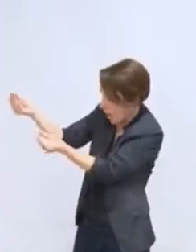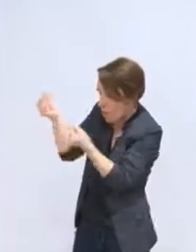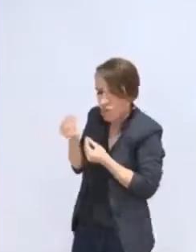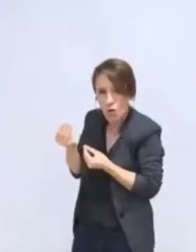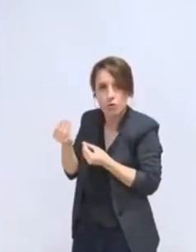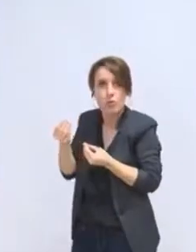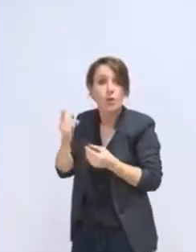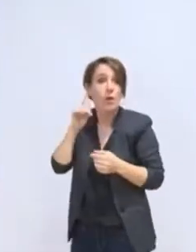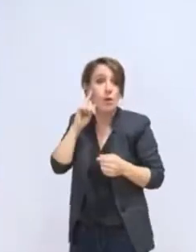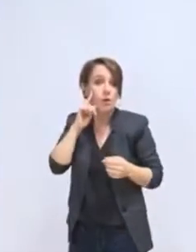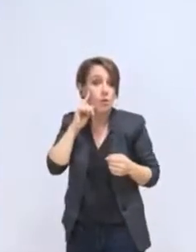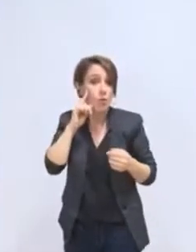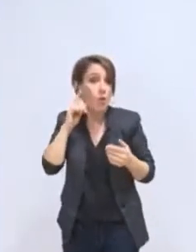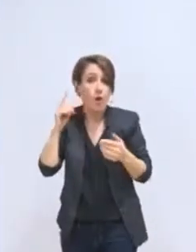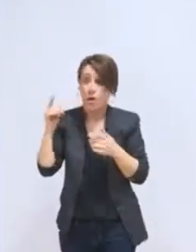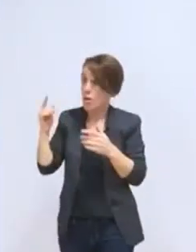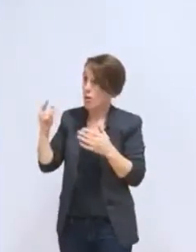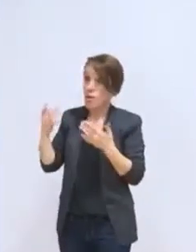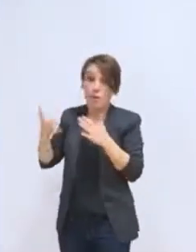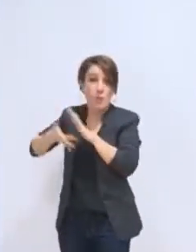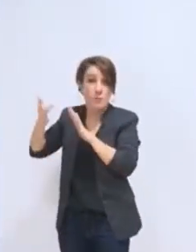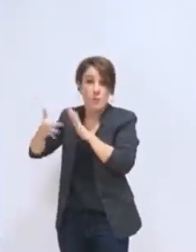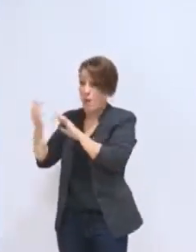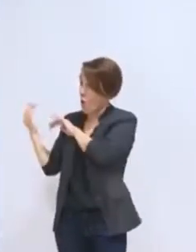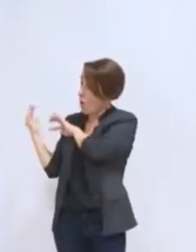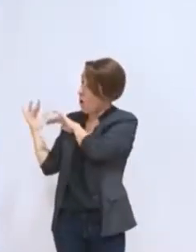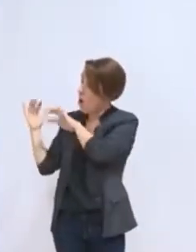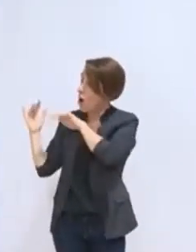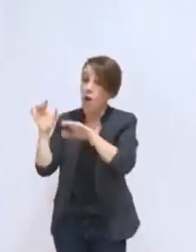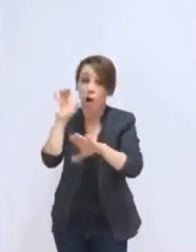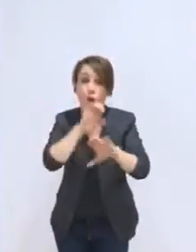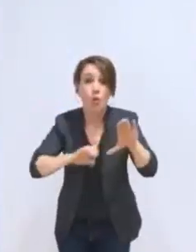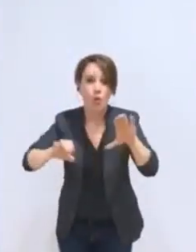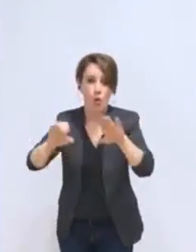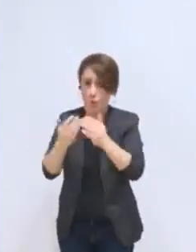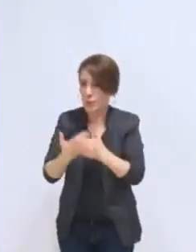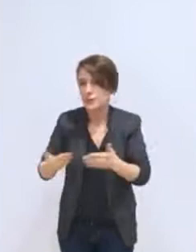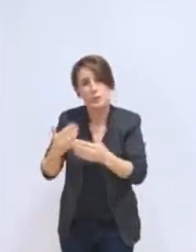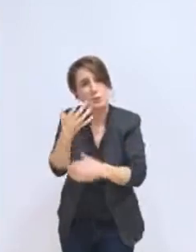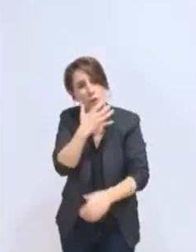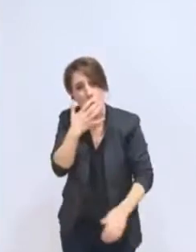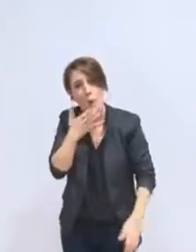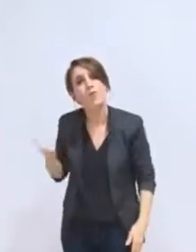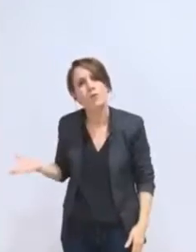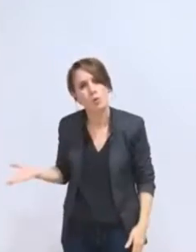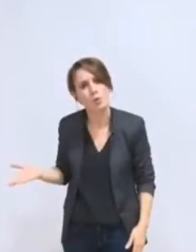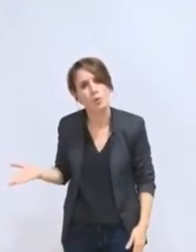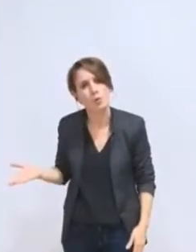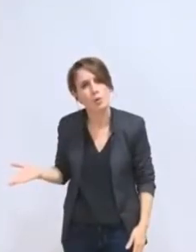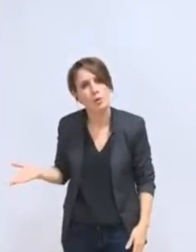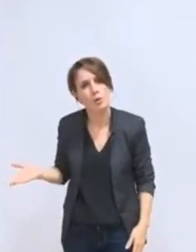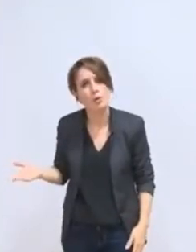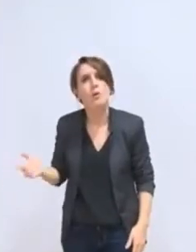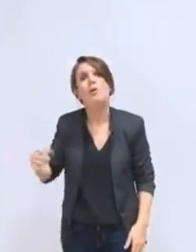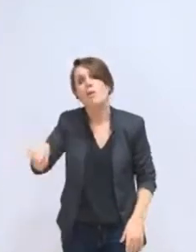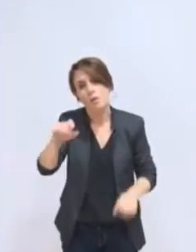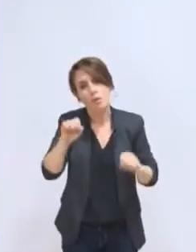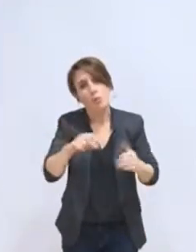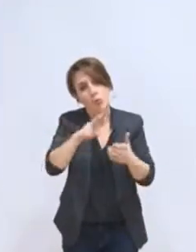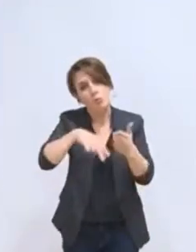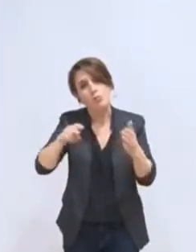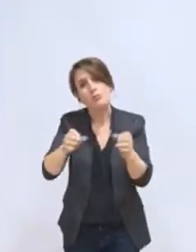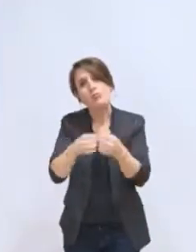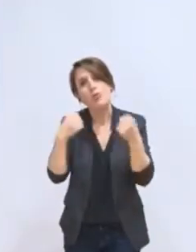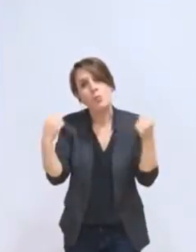qui rejoignent notre continent et notre pays dans des conditions dramatiques. Je vous renvoie aux articles de presse de ces